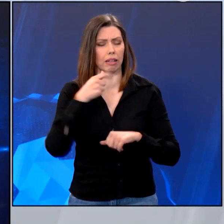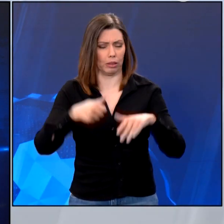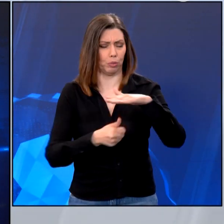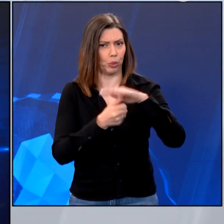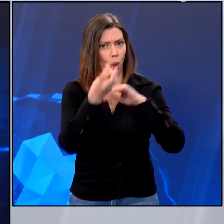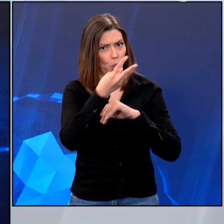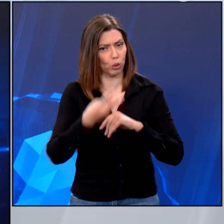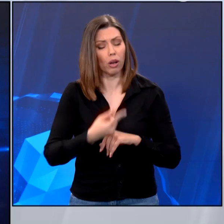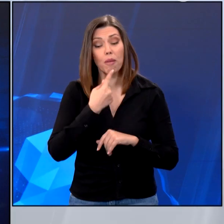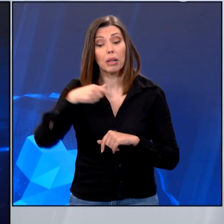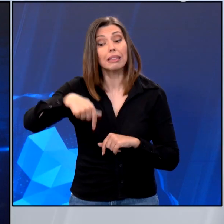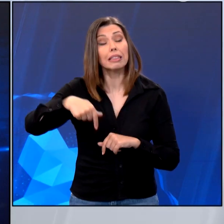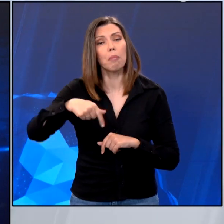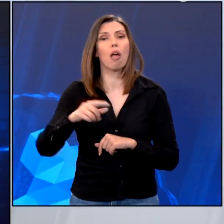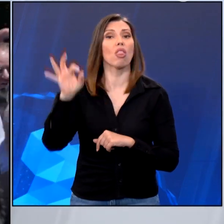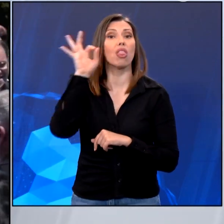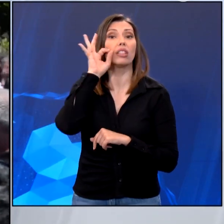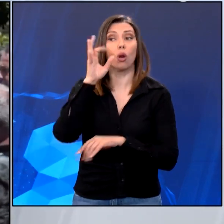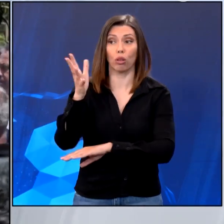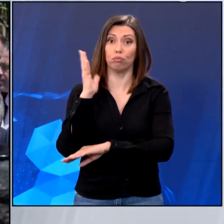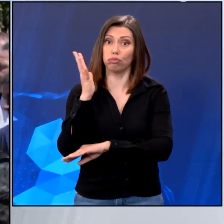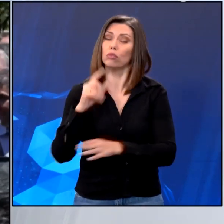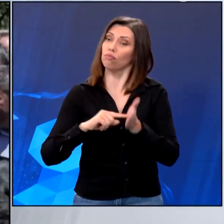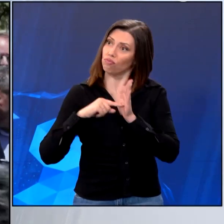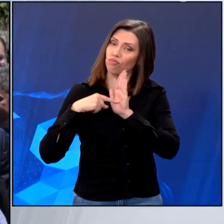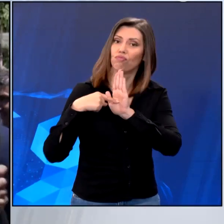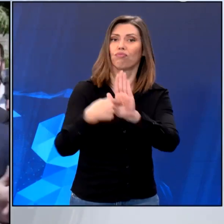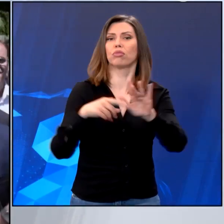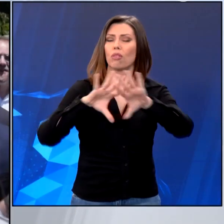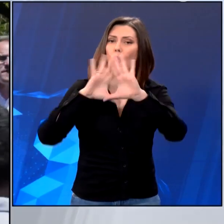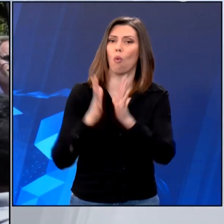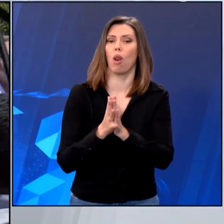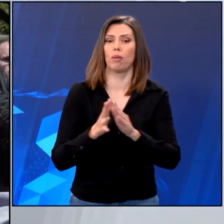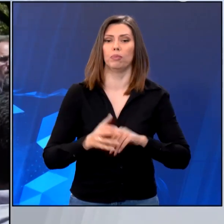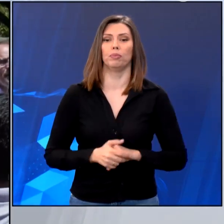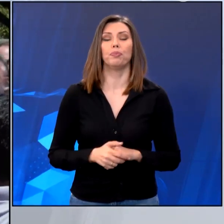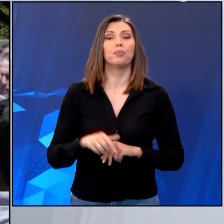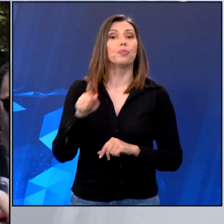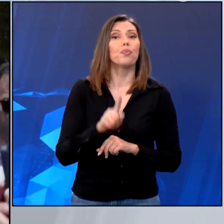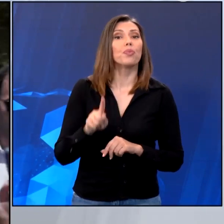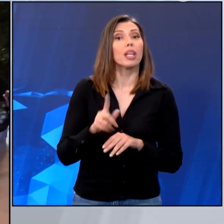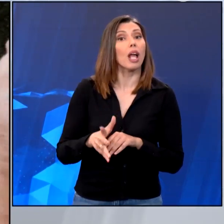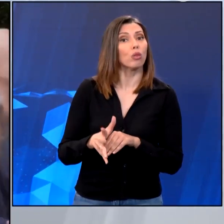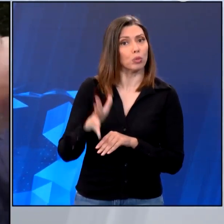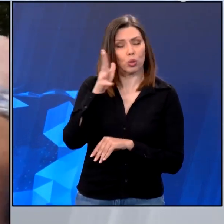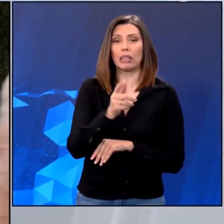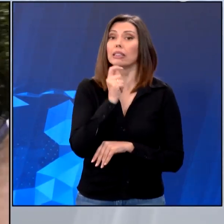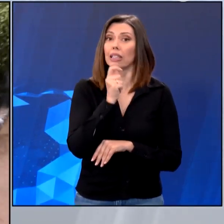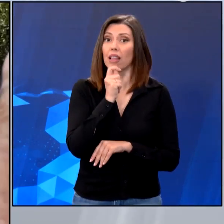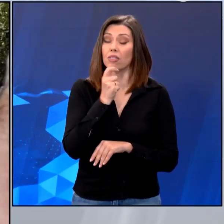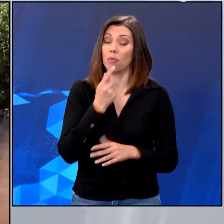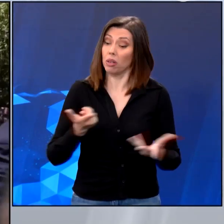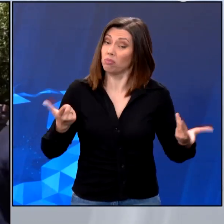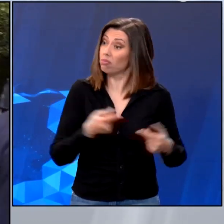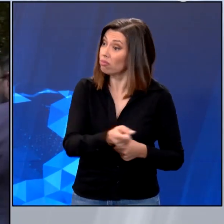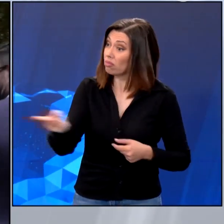αποψηνή του ομιλία στη Θεσσαλονίκη. Πειρά κατά της αντιπολίτευσης εξαπέλησε ο Κυριάκος Μητσοτάκης λέγοντας ότι τα κόμματα που του καταλογίζουν άλλα